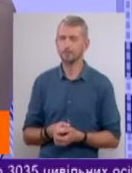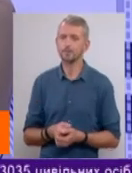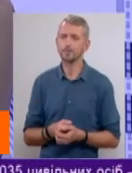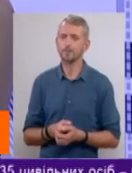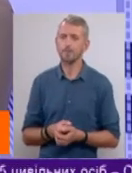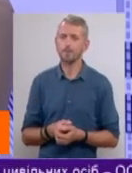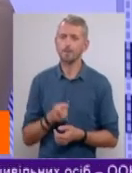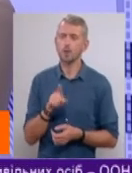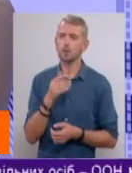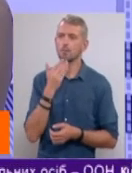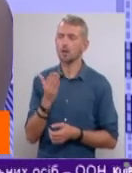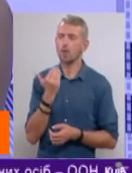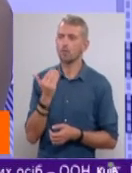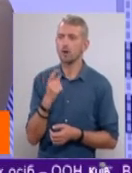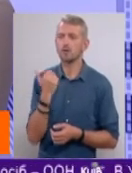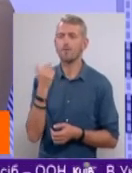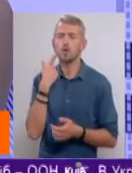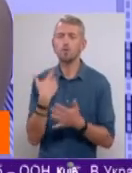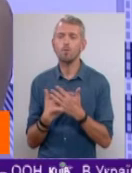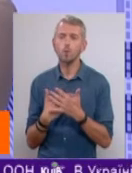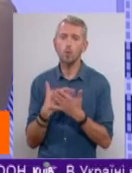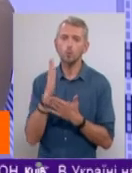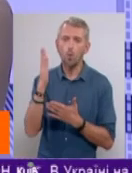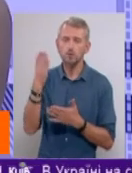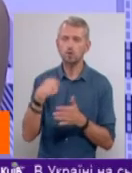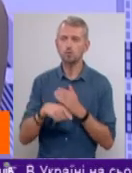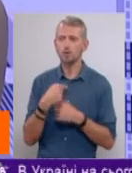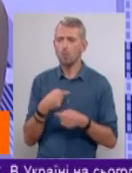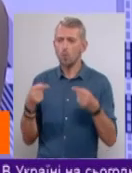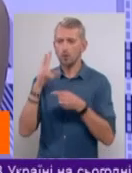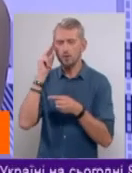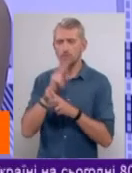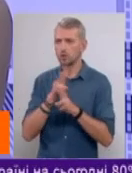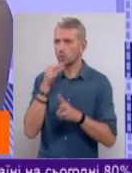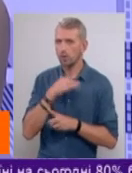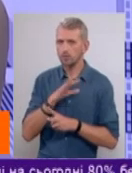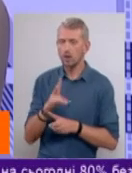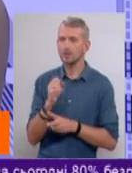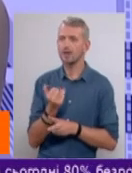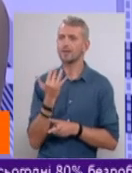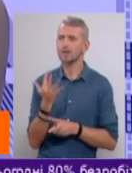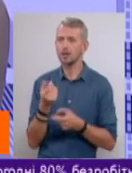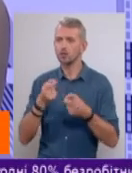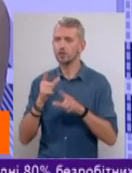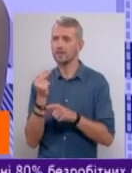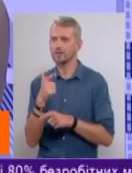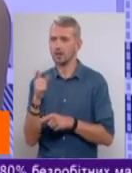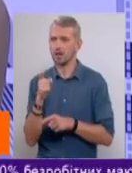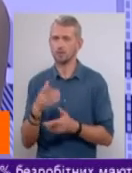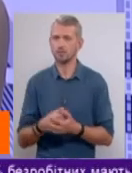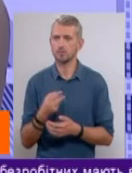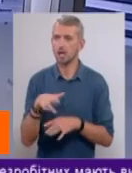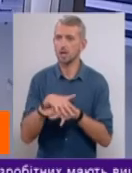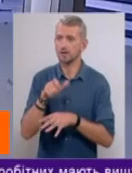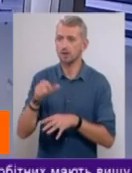І тоді питаю вас, за вашими прогнозами, тому, що нам конкретних цифр ніхто не називає. Наскільки зросте ціна на газ для